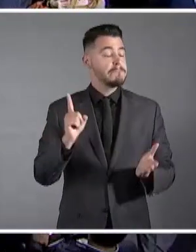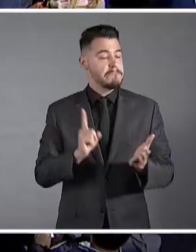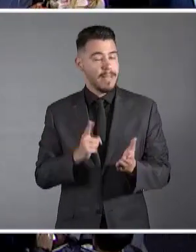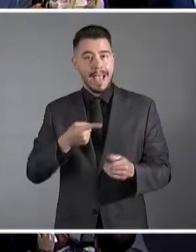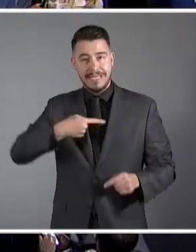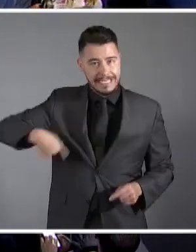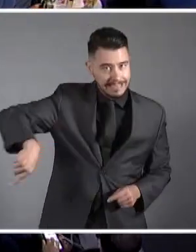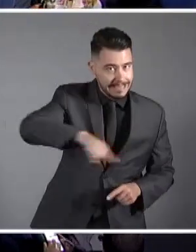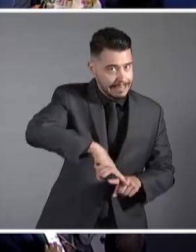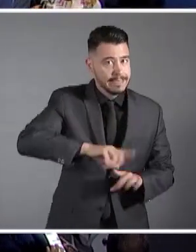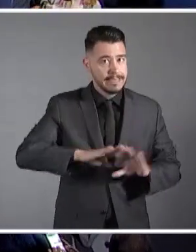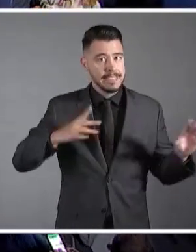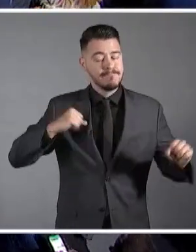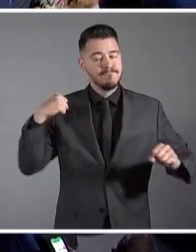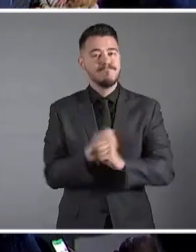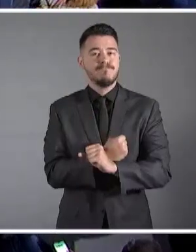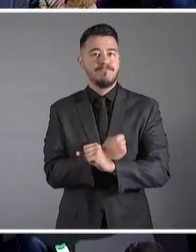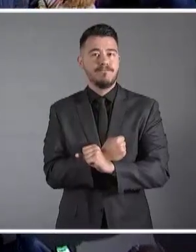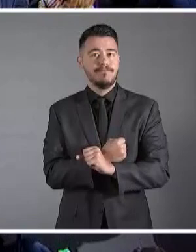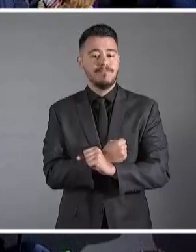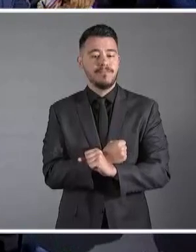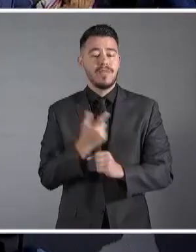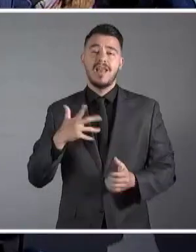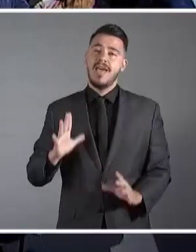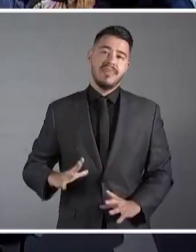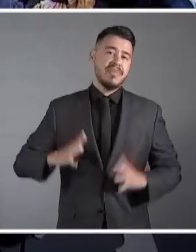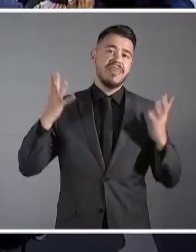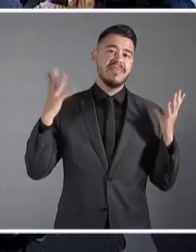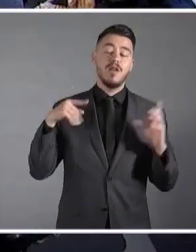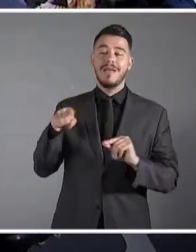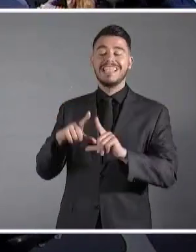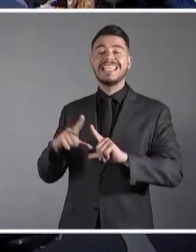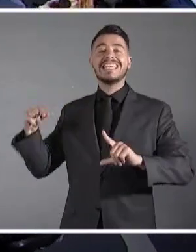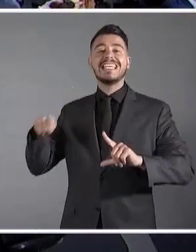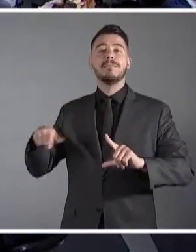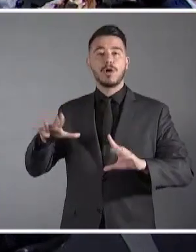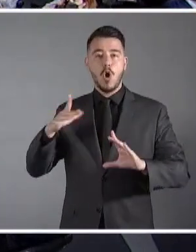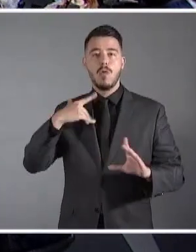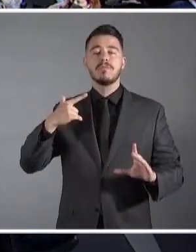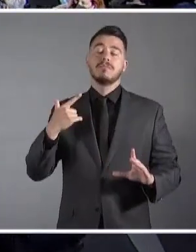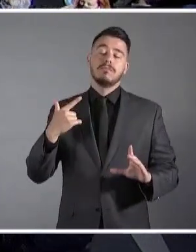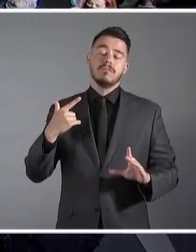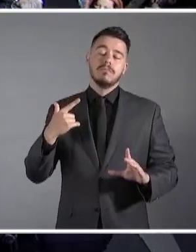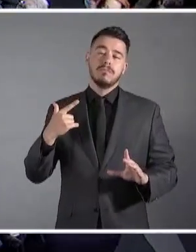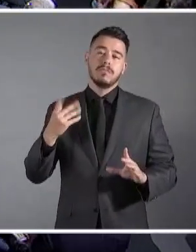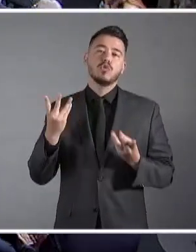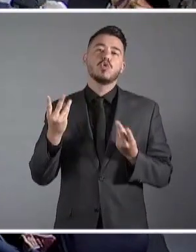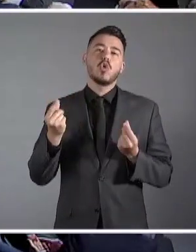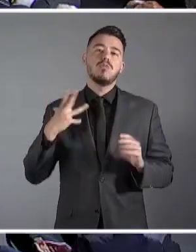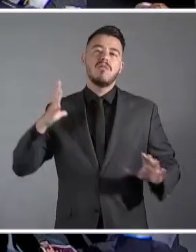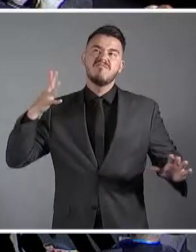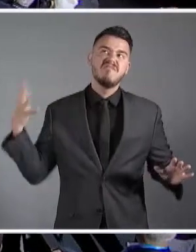Αλλά φίλε πρόεδρε, μην ακούμε τις ακραίες φωνές, είτε στην Κύπρο, είτε στην Ελλάδα, είτε αλλού, που αυτό δεν το θέλουν